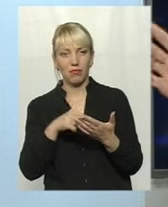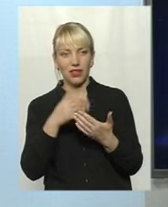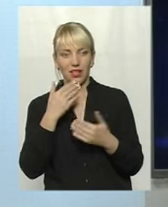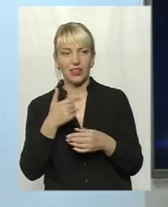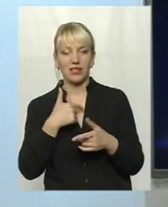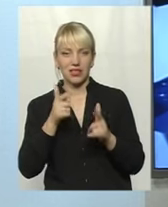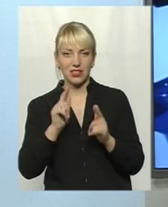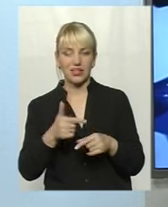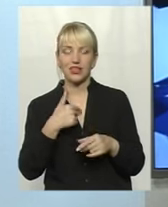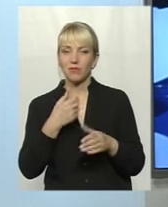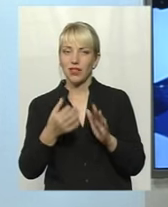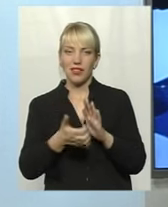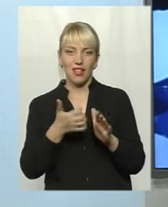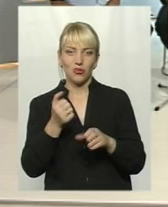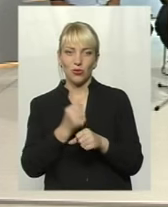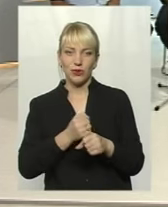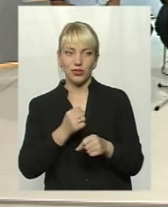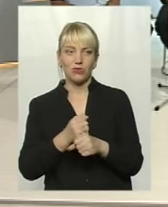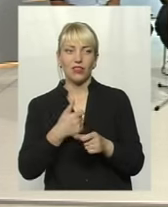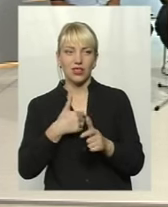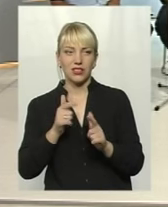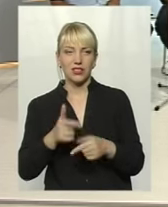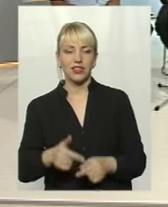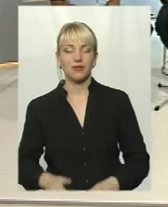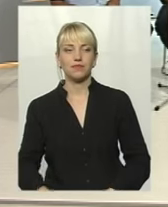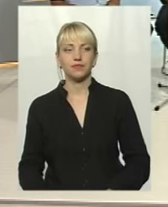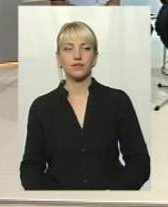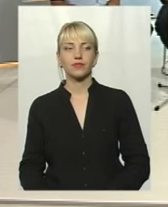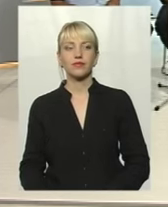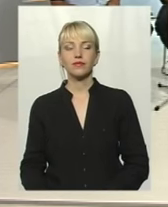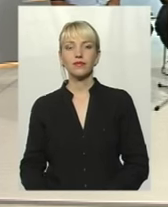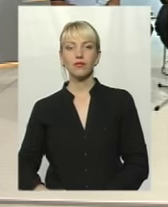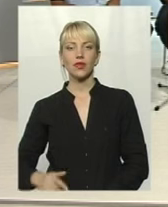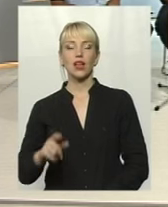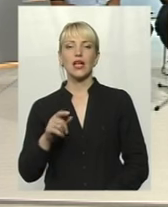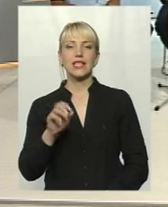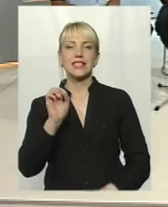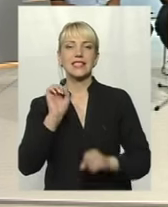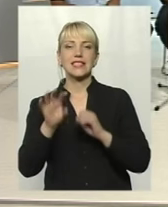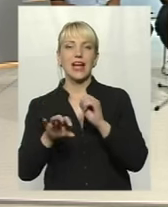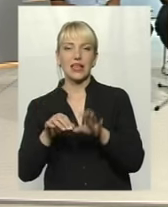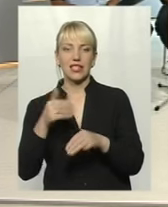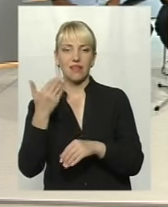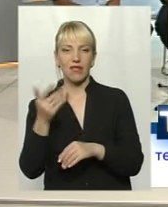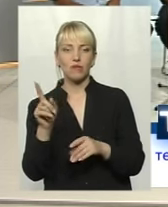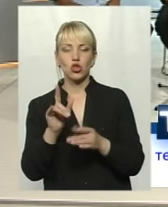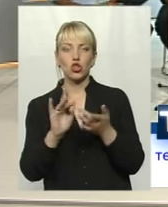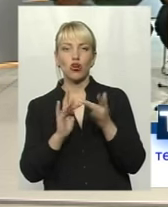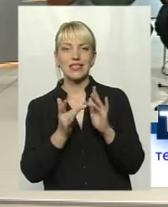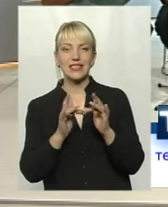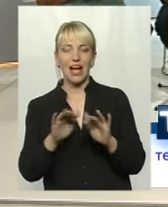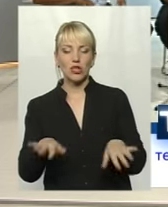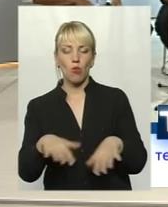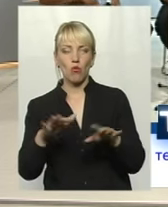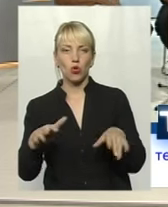згідною з цим його ще є. Зрозуміло, Віталію Володимировичу, хочу до вас. От закид вам, сайт порожній, сайт не